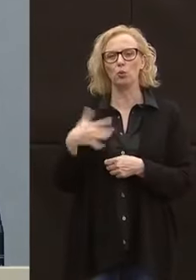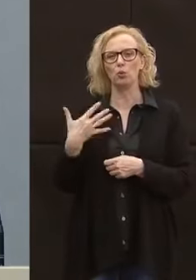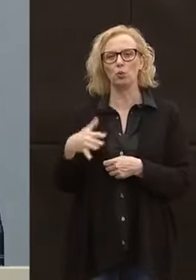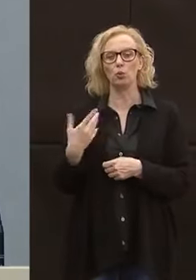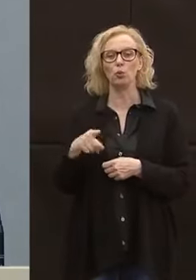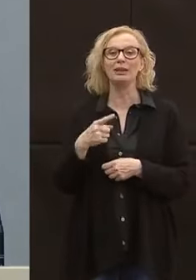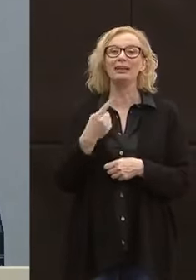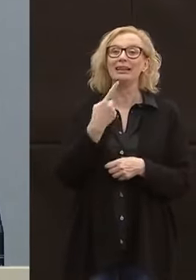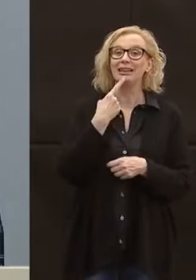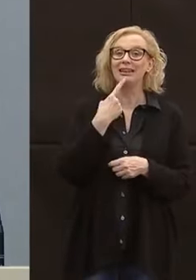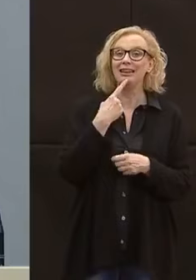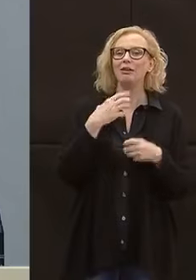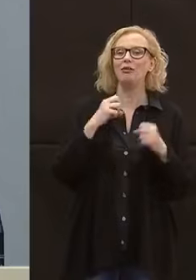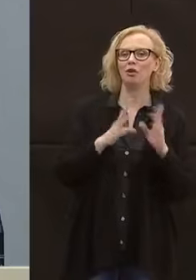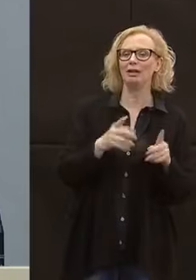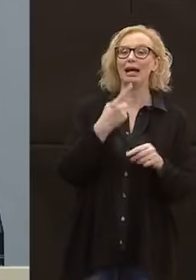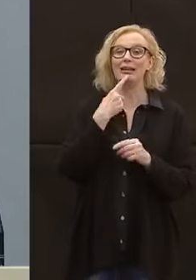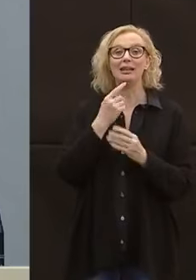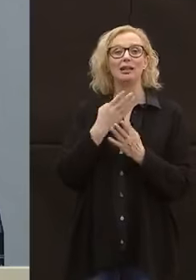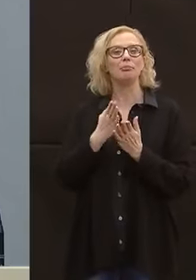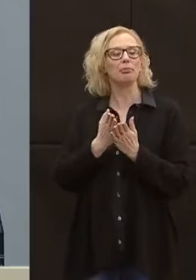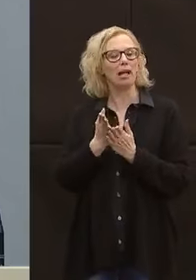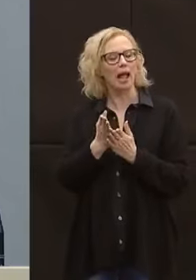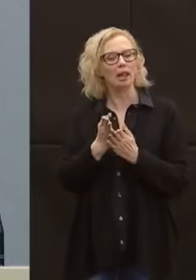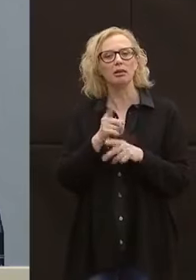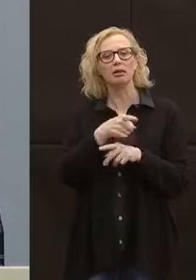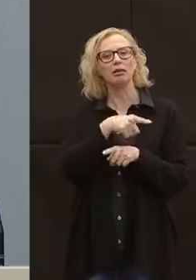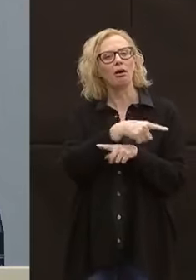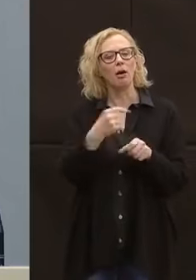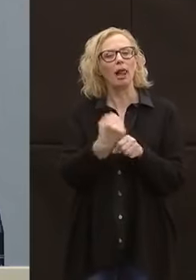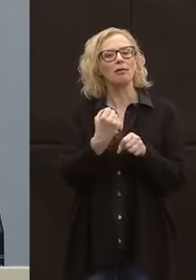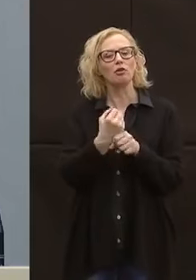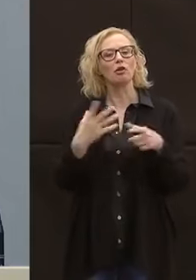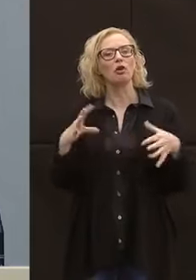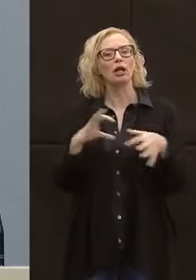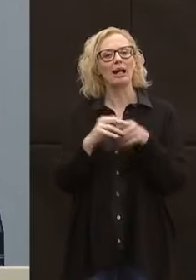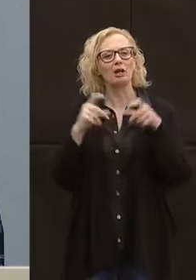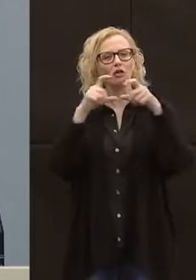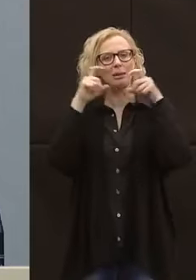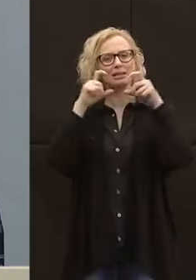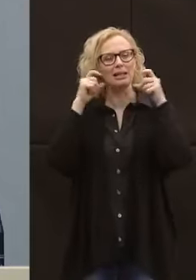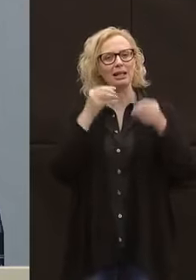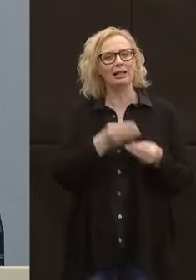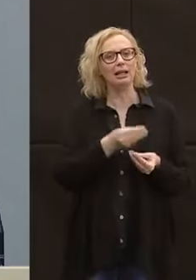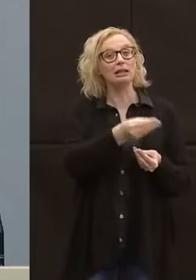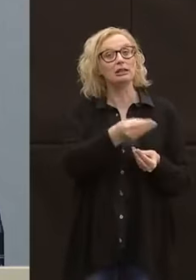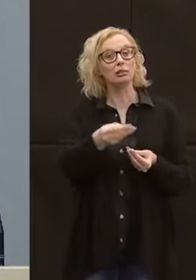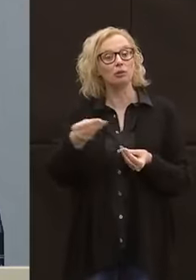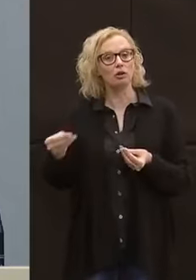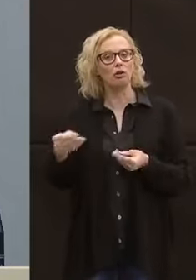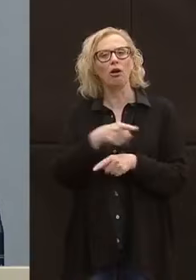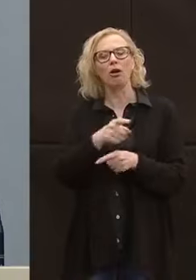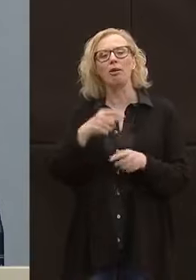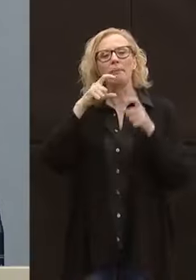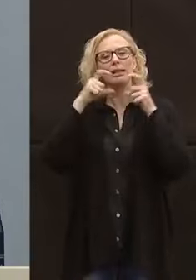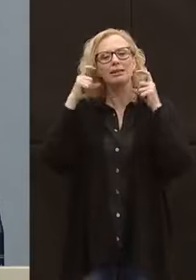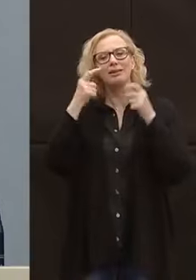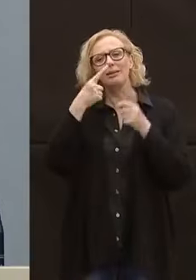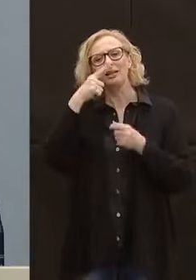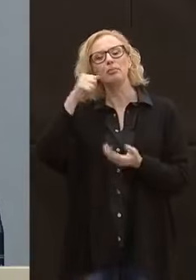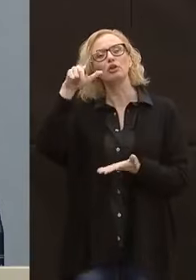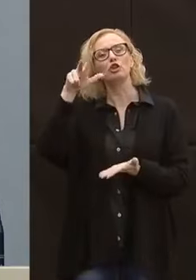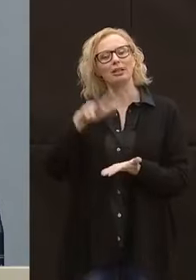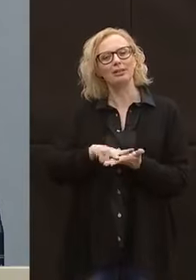permanenti e volontari, nella distribuzione delle mascherine. Mascherine che, lo torno a ripetere, sono mascherine certificate, sono mascherine